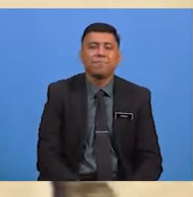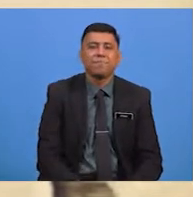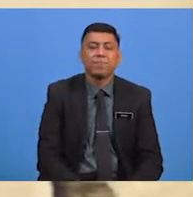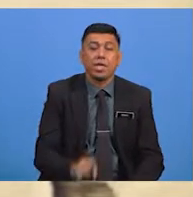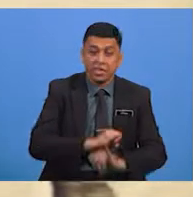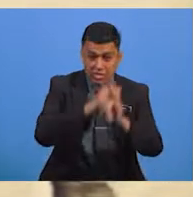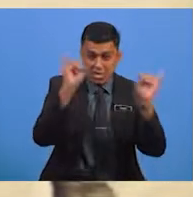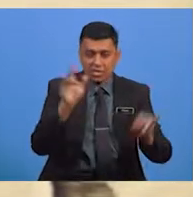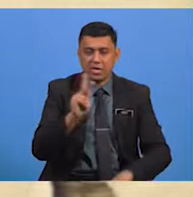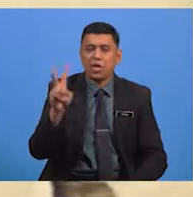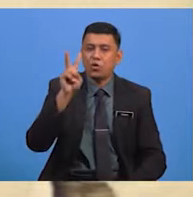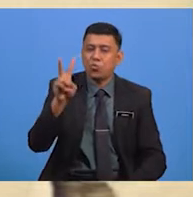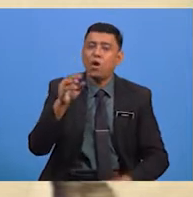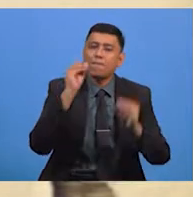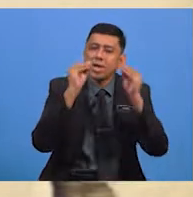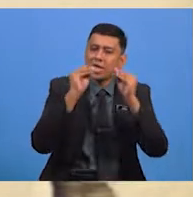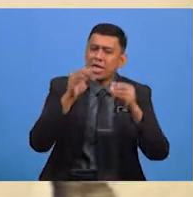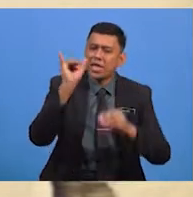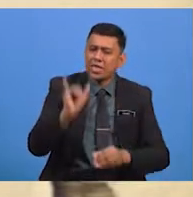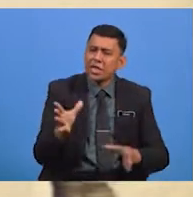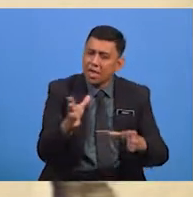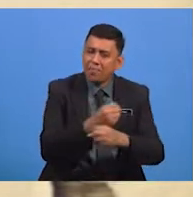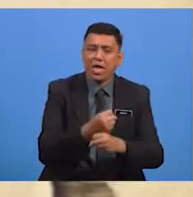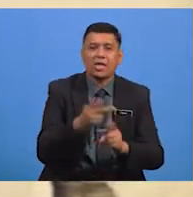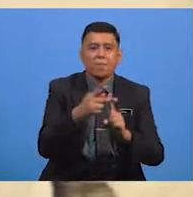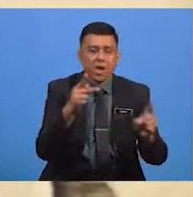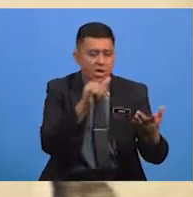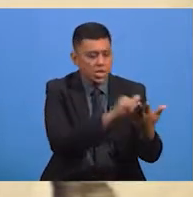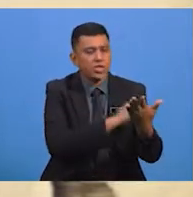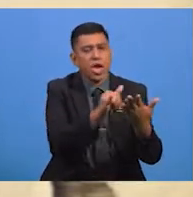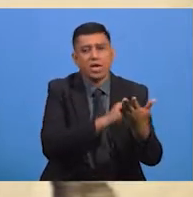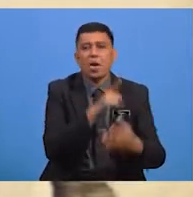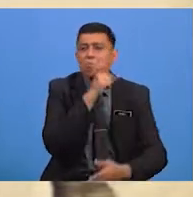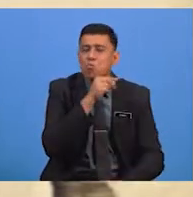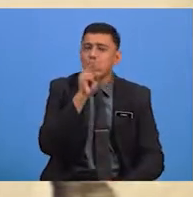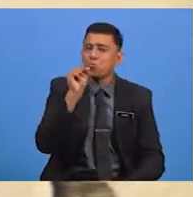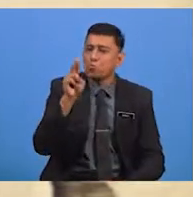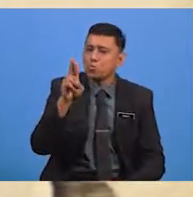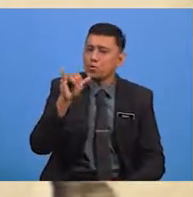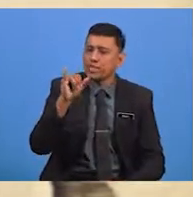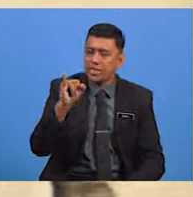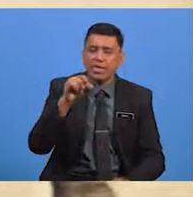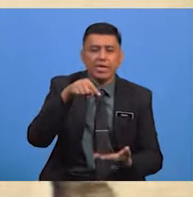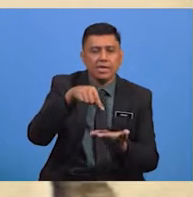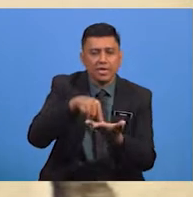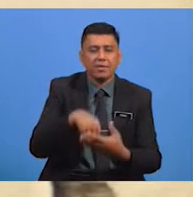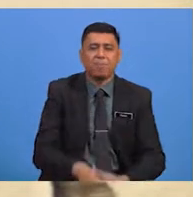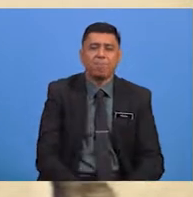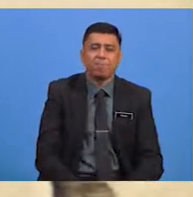Jelaskan Dua Pengajaran Yang Diperoleh Daripada Syair Burung Nuri Ini